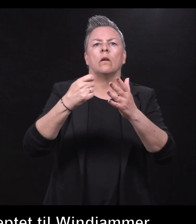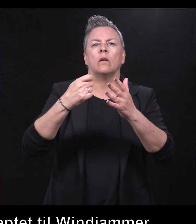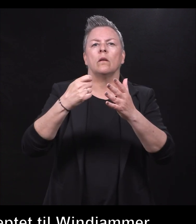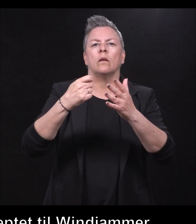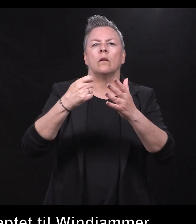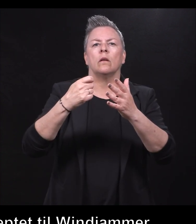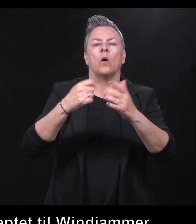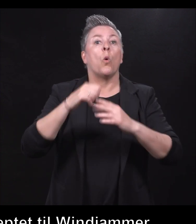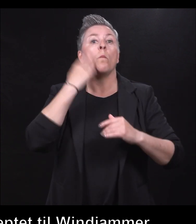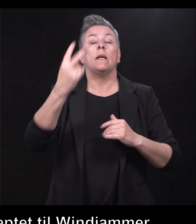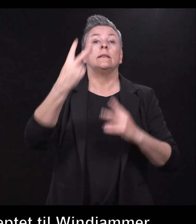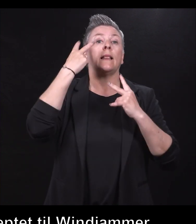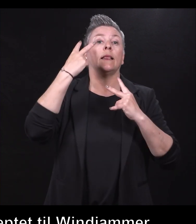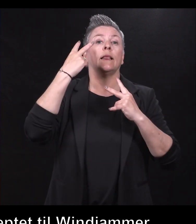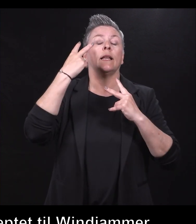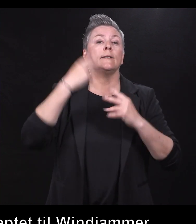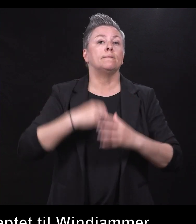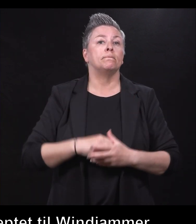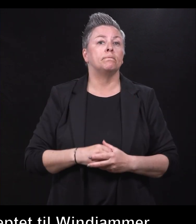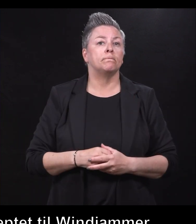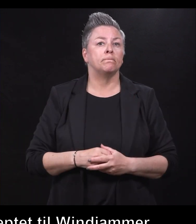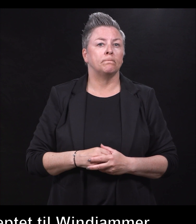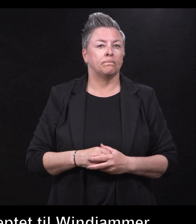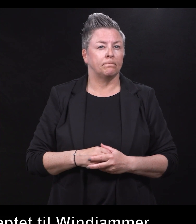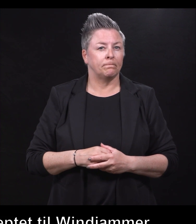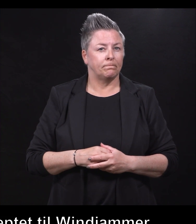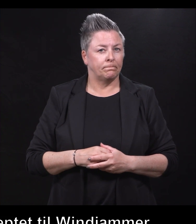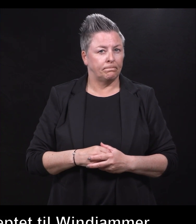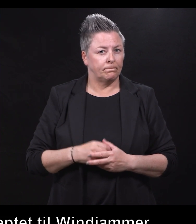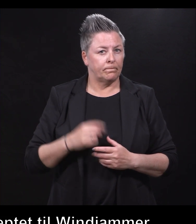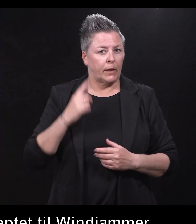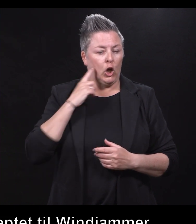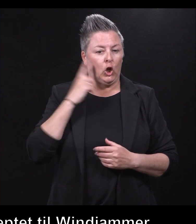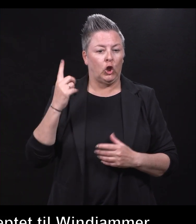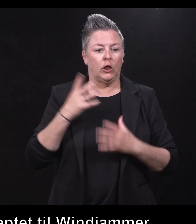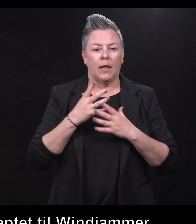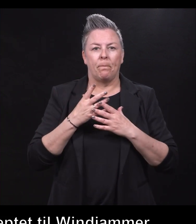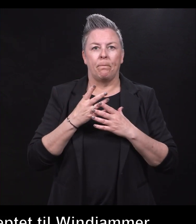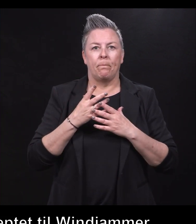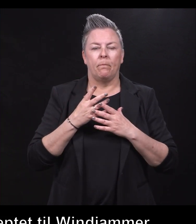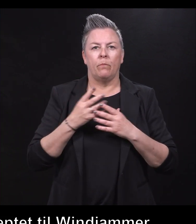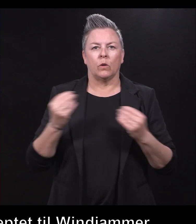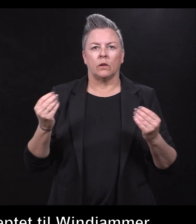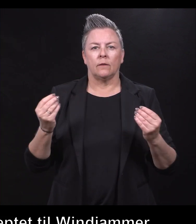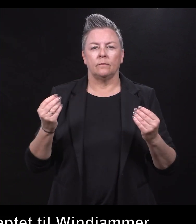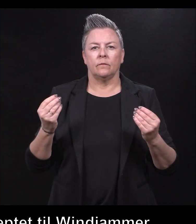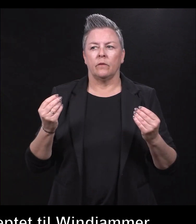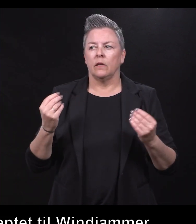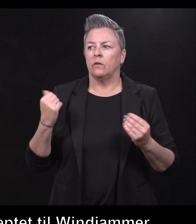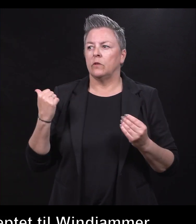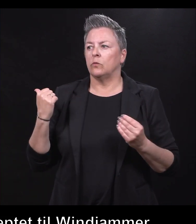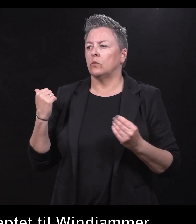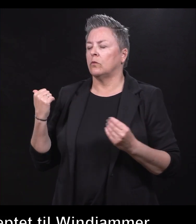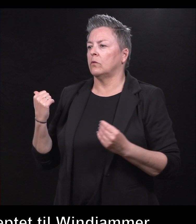mestringsøvelser. Våre påstand er at den viktigste egenskapen i livsmestring er enn til å stå